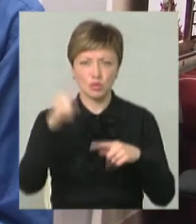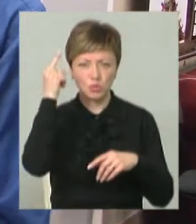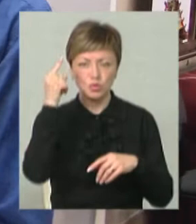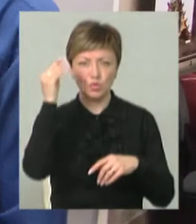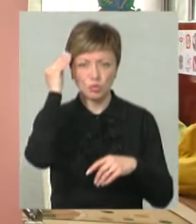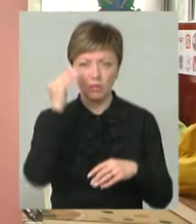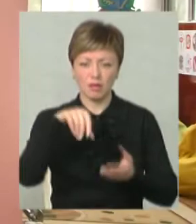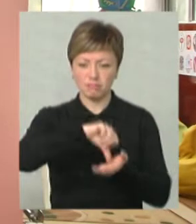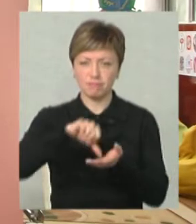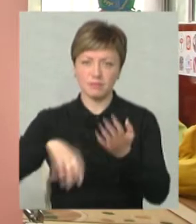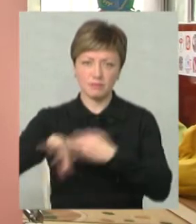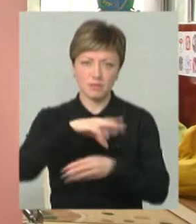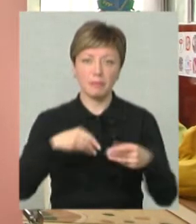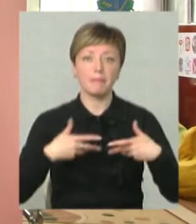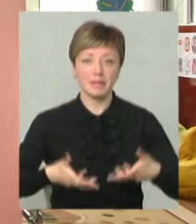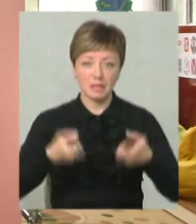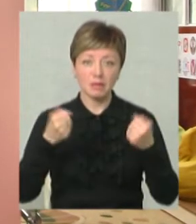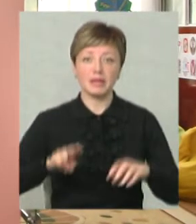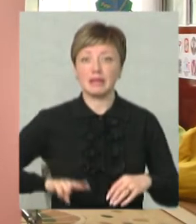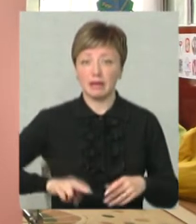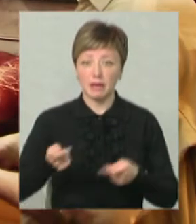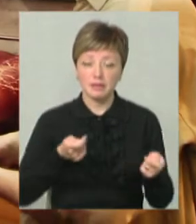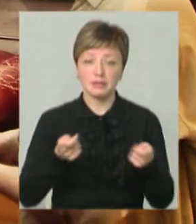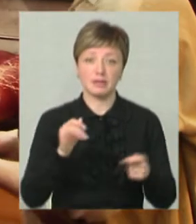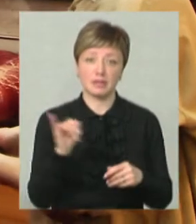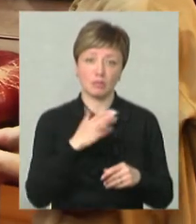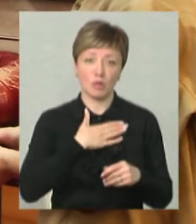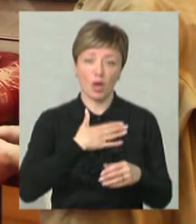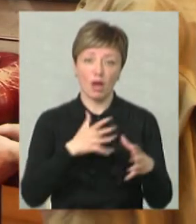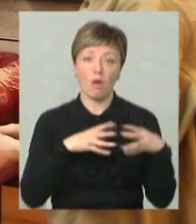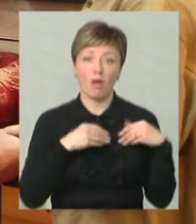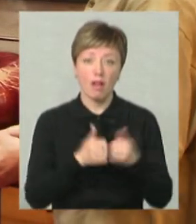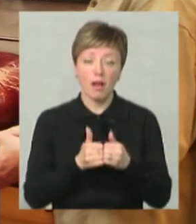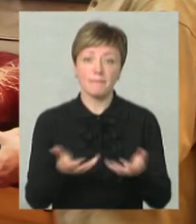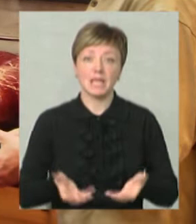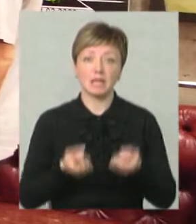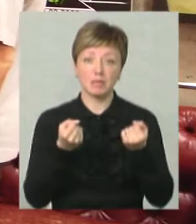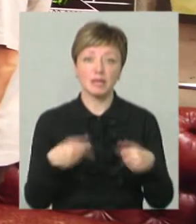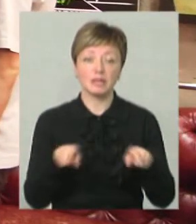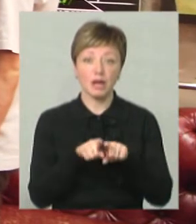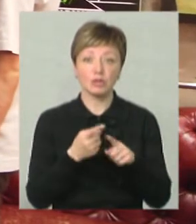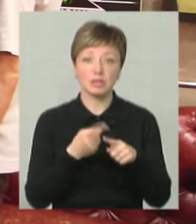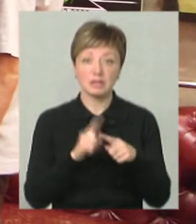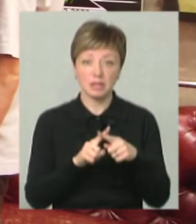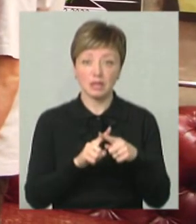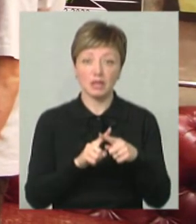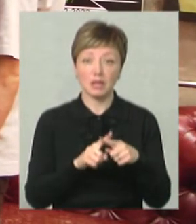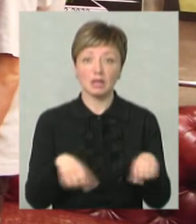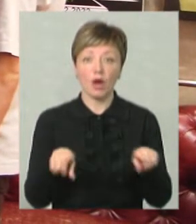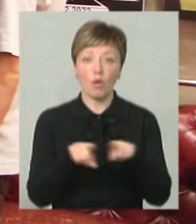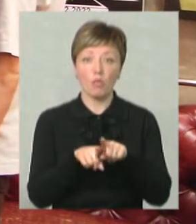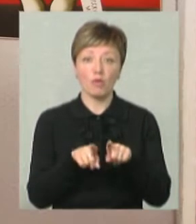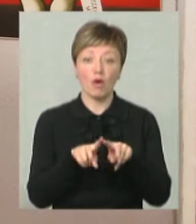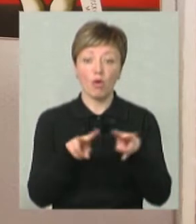фігурує кругом. Мене підтримали і дирекція, і мої колеги підтримали. Так що це пішло якось на такому